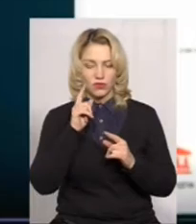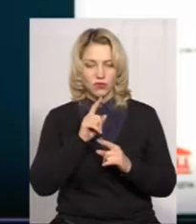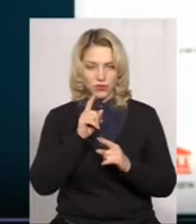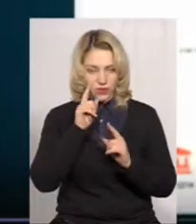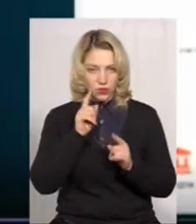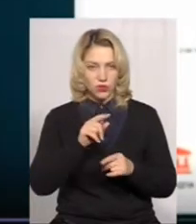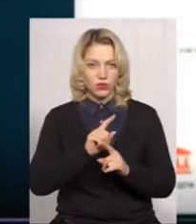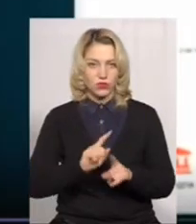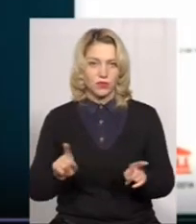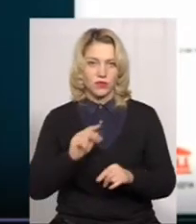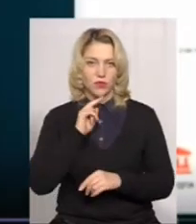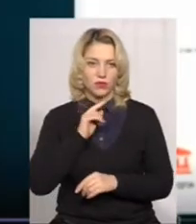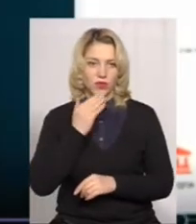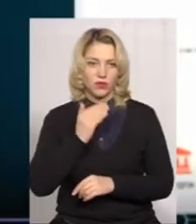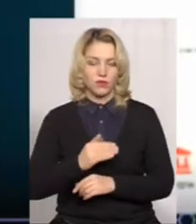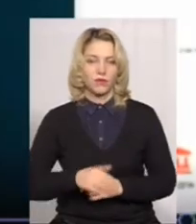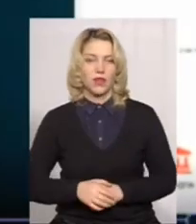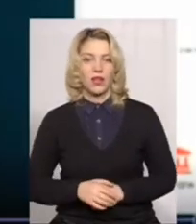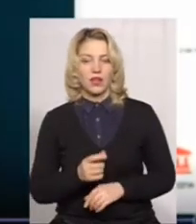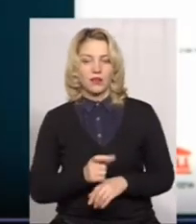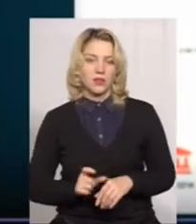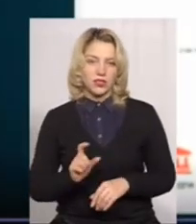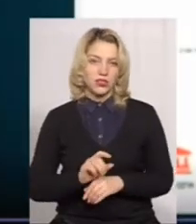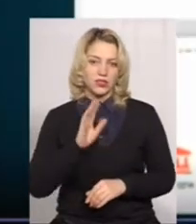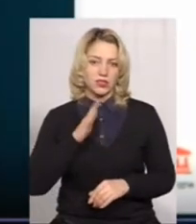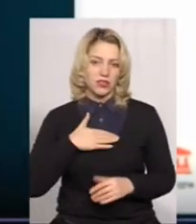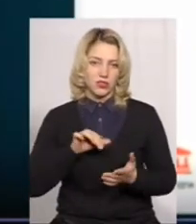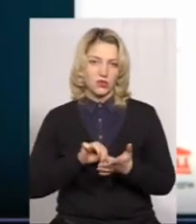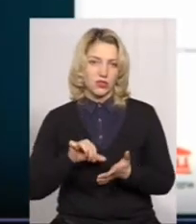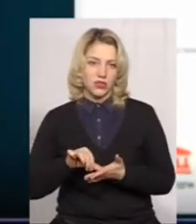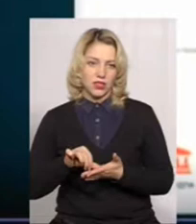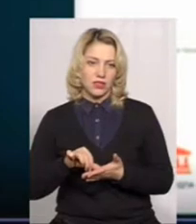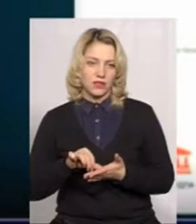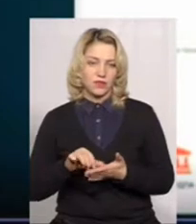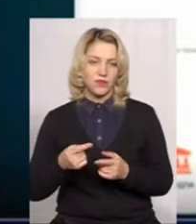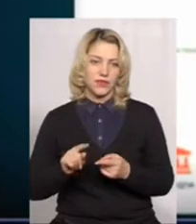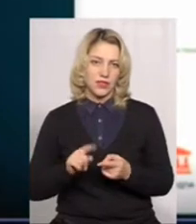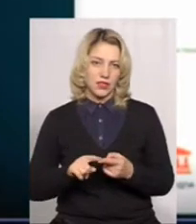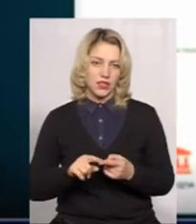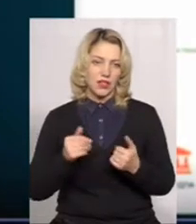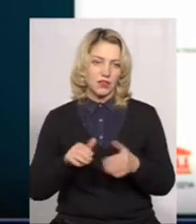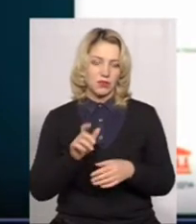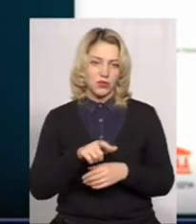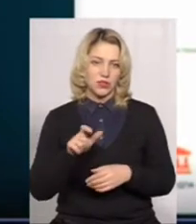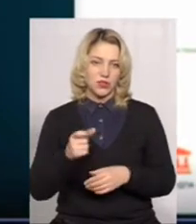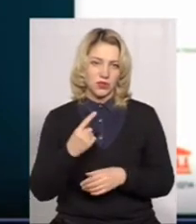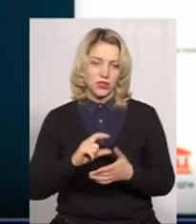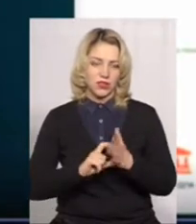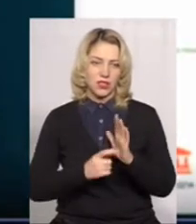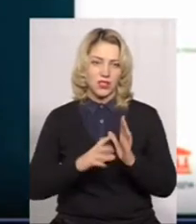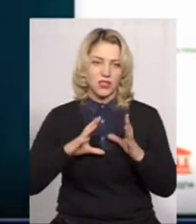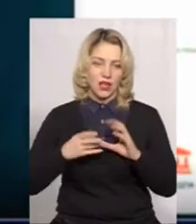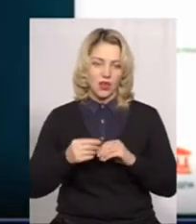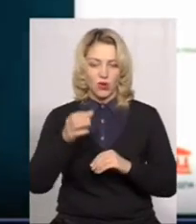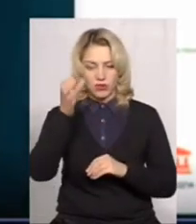увагу? Переважна більшість наших учасників – це випускники 11 класів